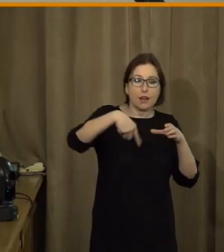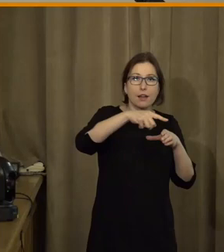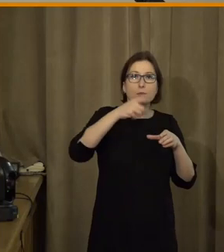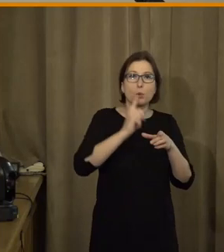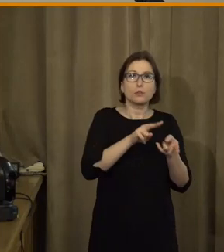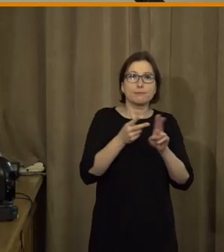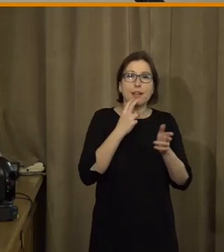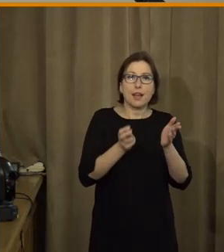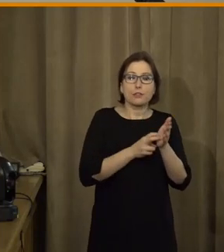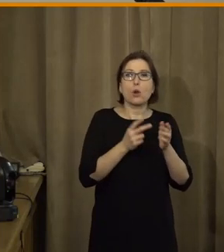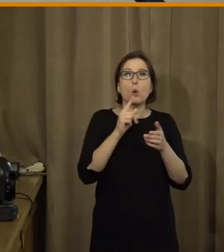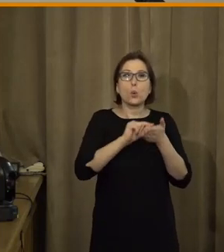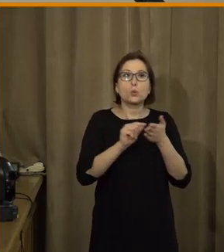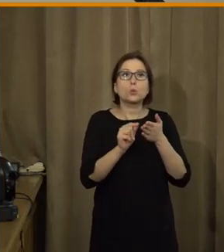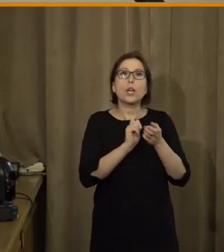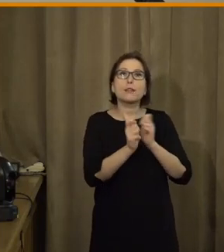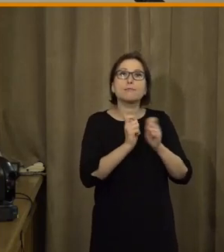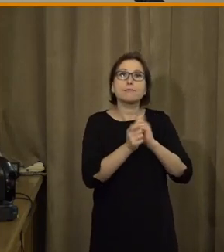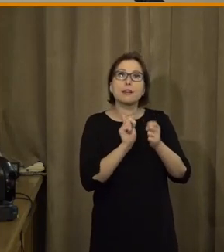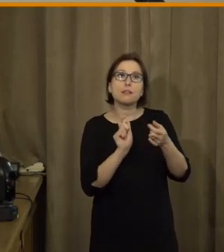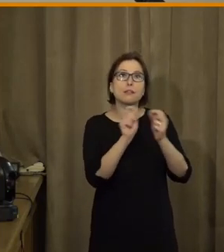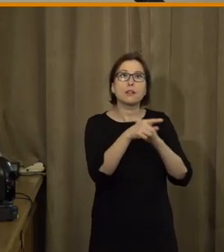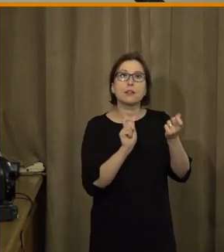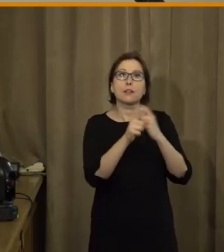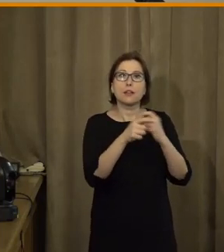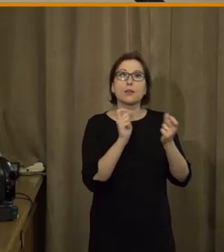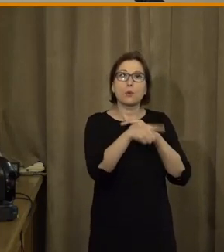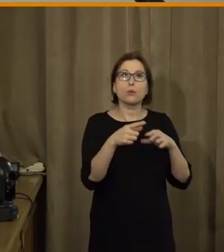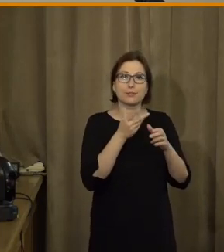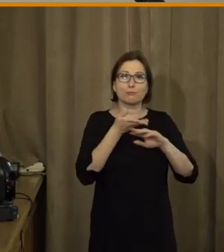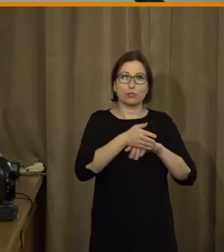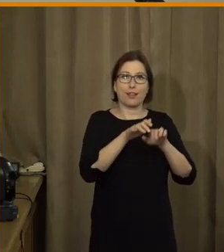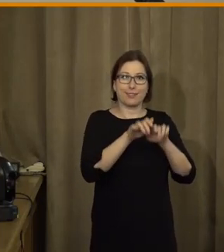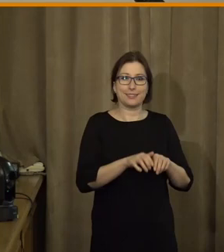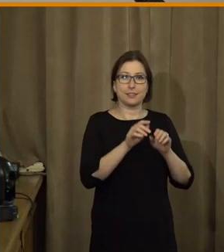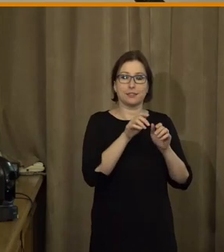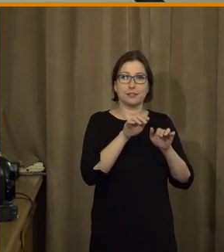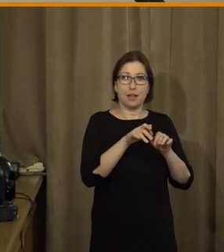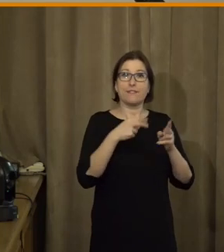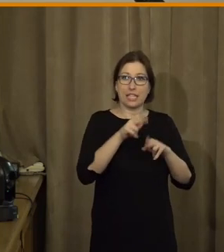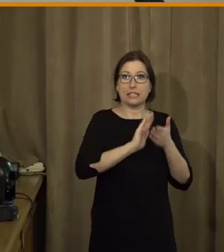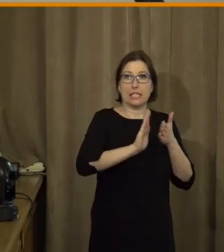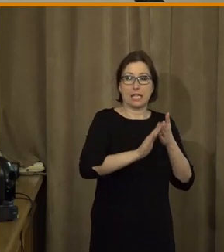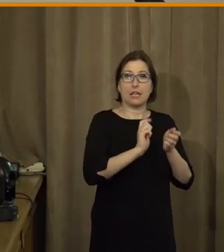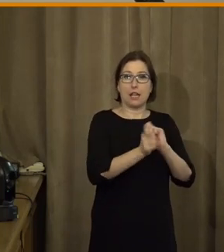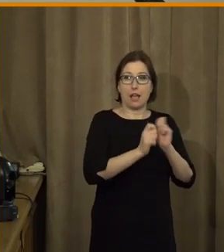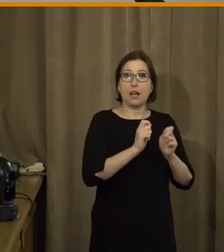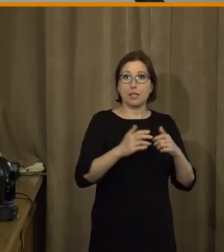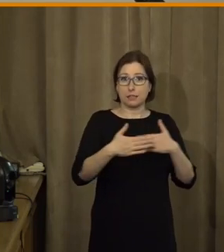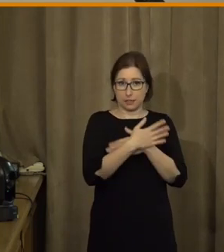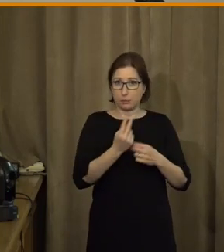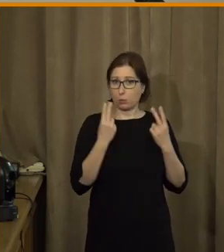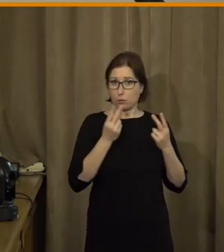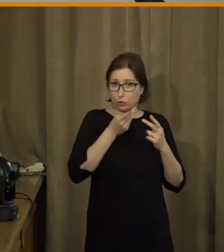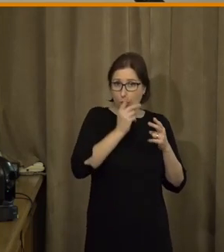digitalizovat, že úředníci spolu mají komunikovat digitálně a že to přinese větší efektivitu. O tom ani já celkem